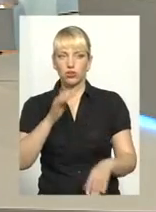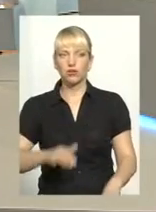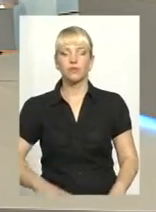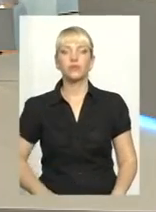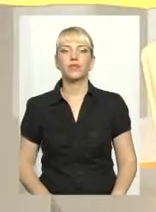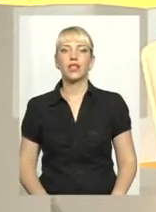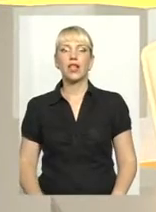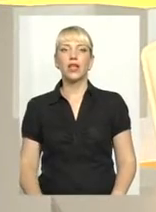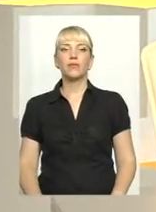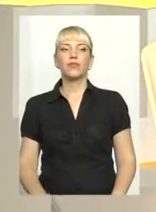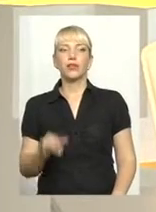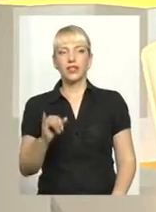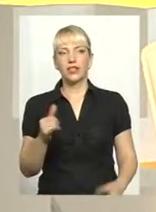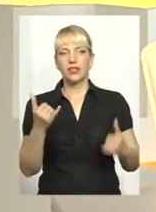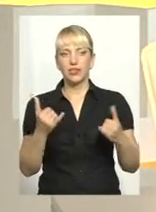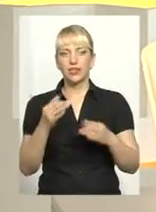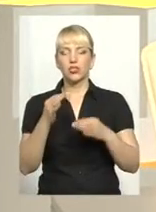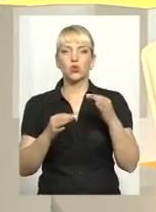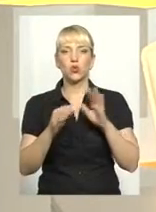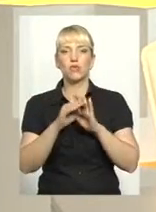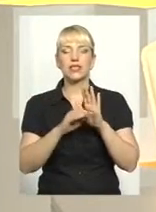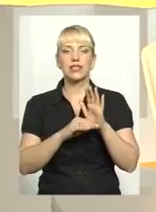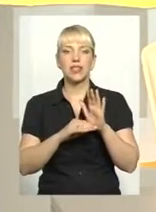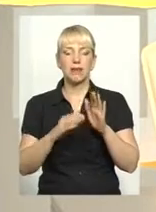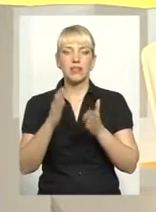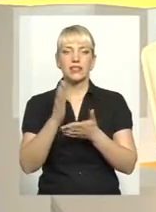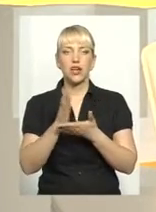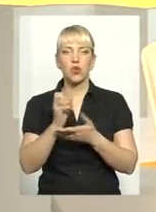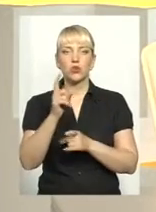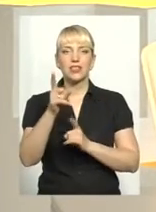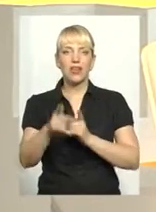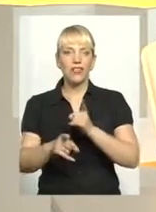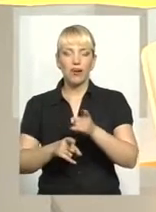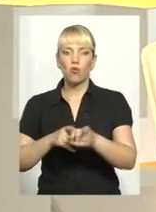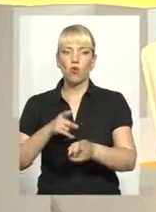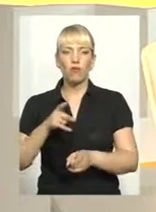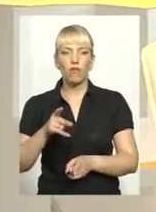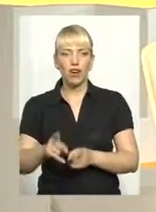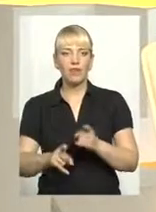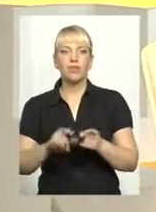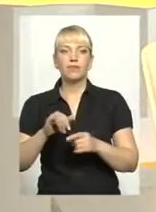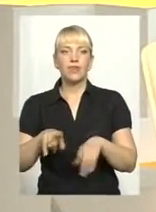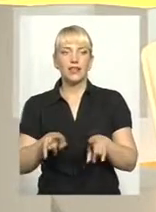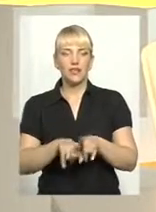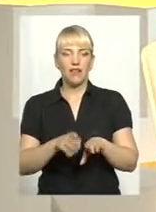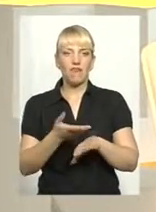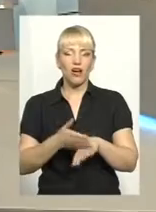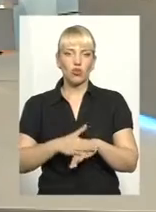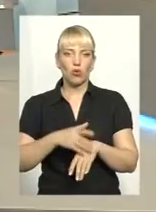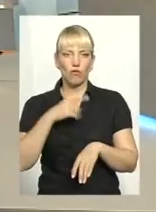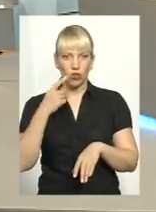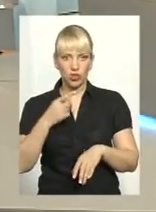система в нас нині знаходиться в стадії реформування. І тут теж важко говорити. Скажіть, будь ласка,